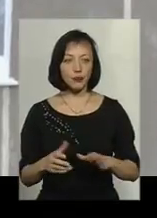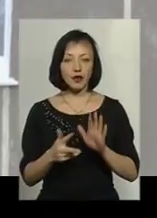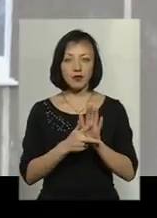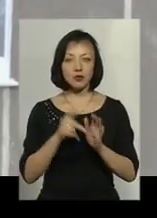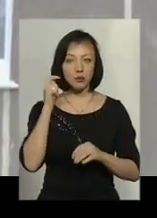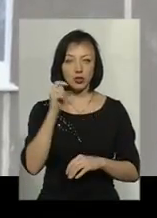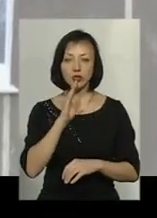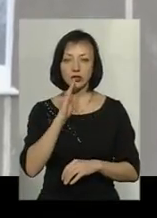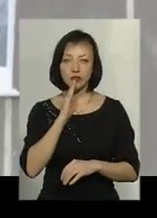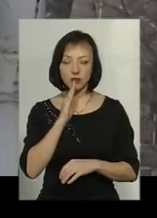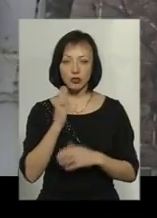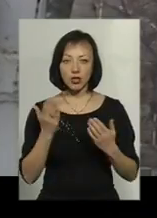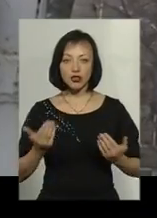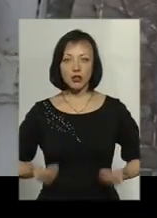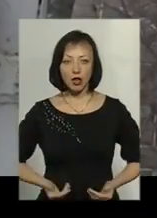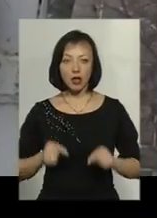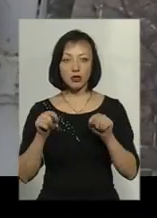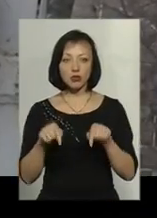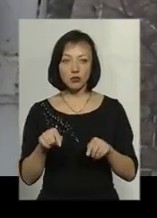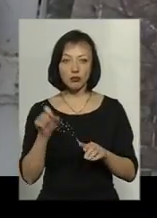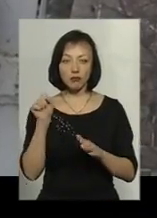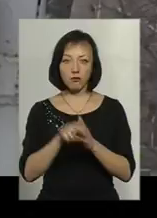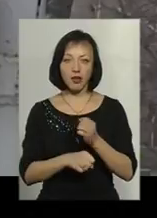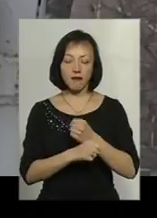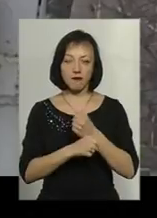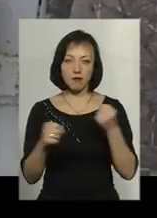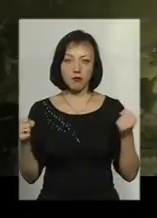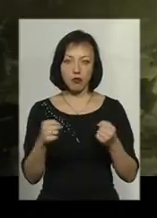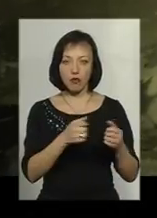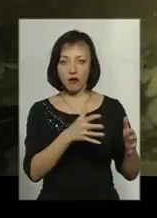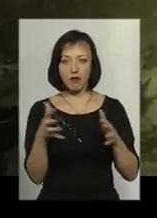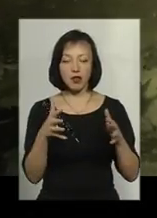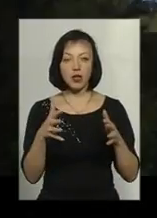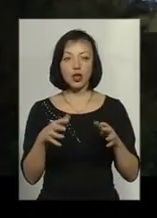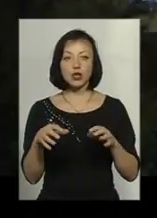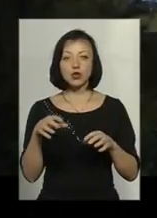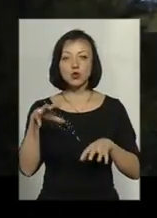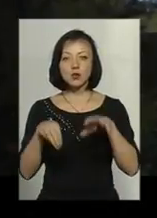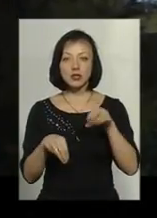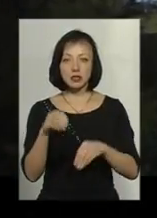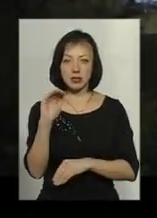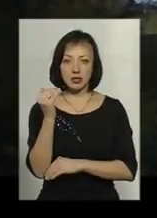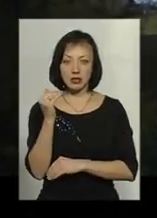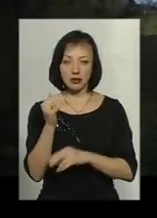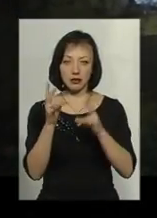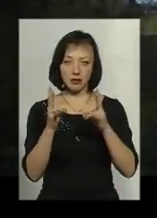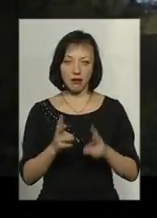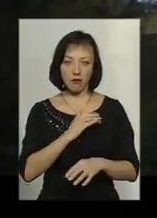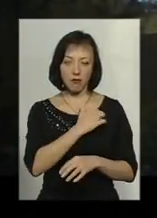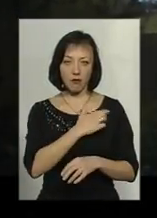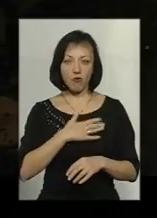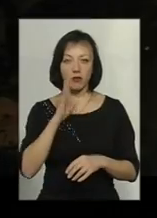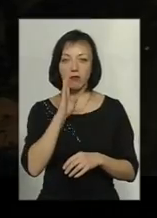Восьмирічну дівчинку, яка жила тут, вбило вибуховою хвилею. Сусідська дитина травмована. Мати